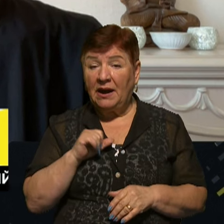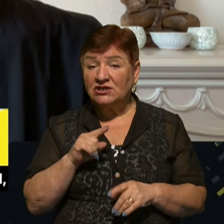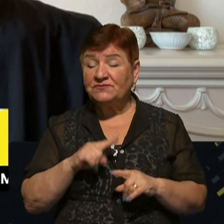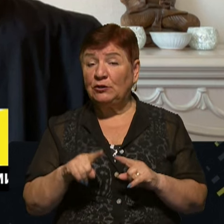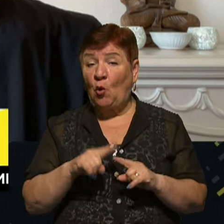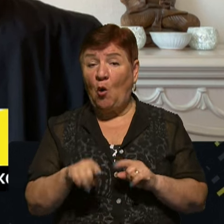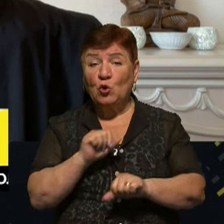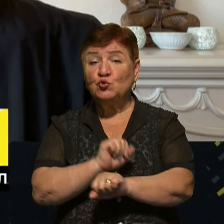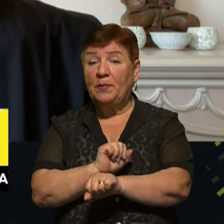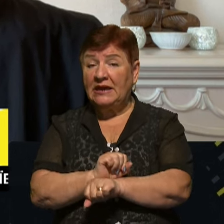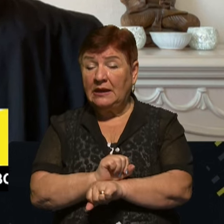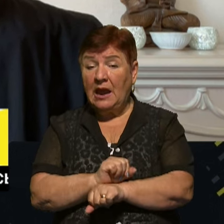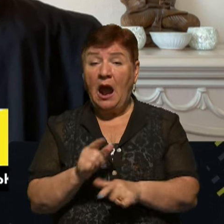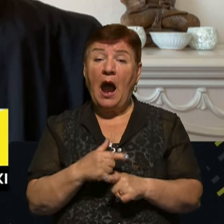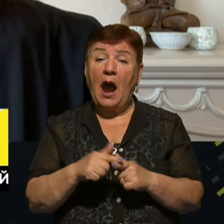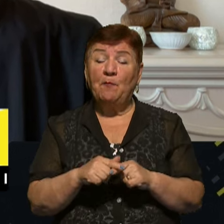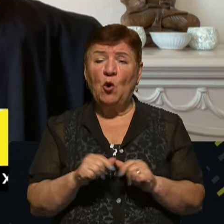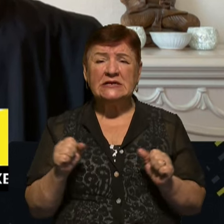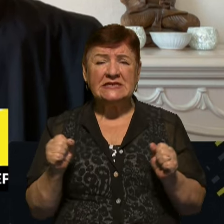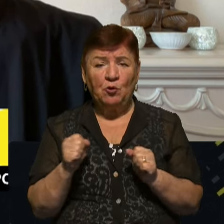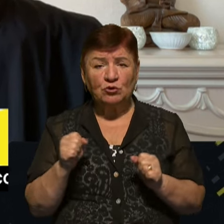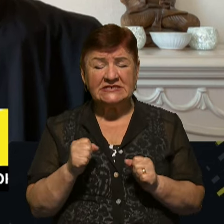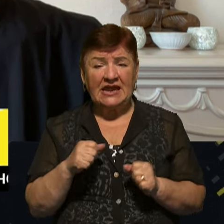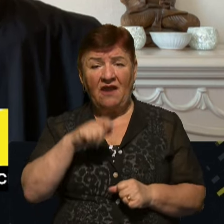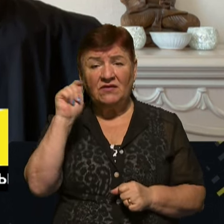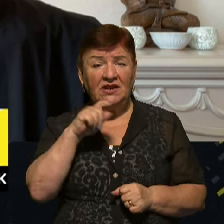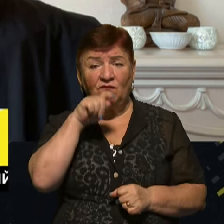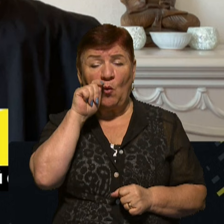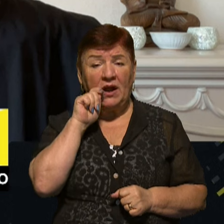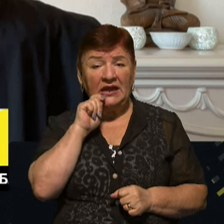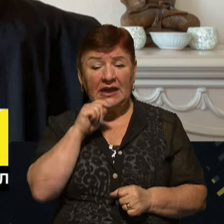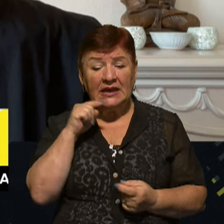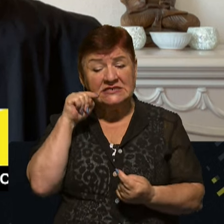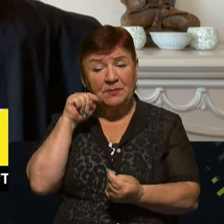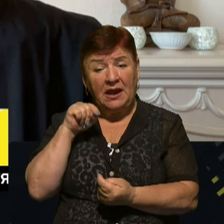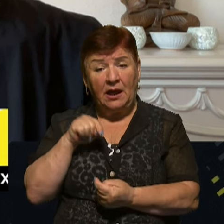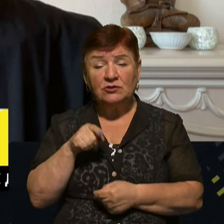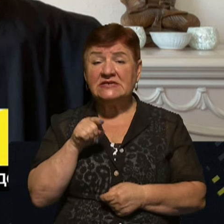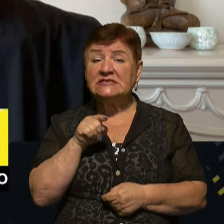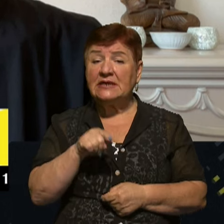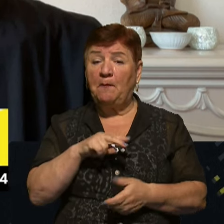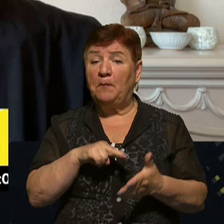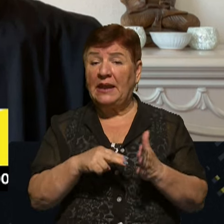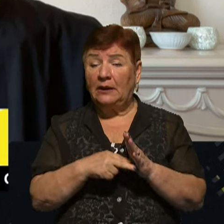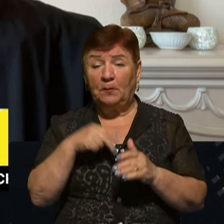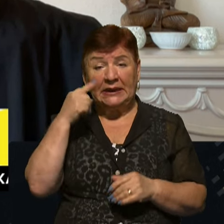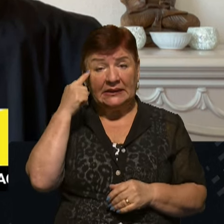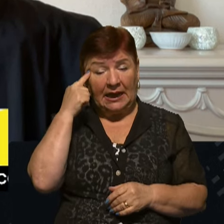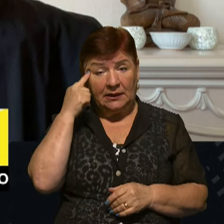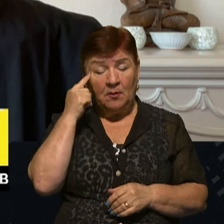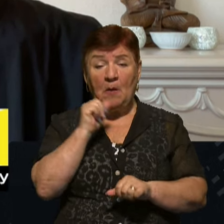зупинення чи, можливо, заморозки війни в Україні, чи часом не збігаються вони із цим планом Китаю